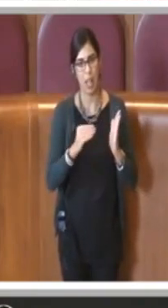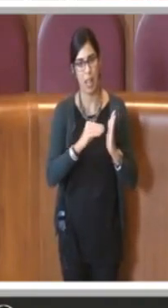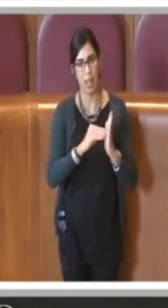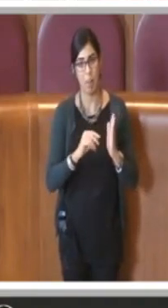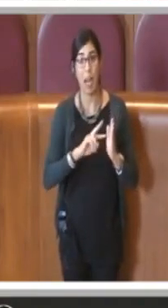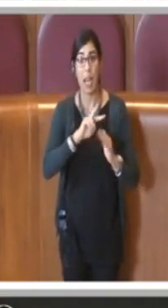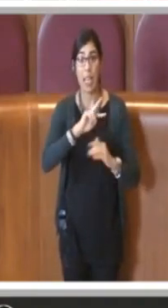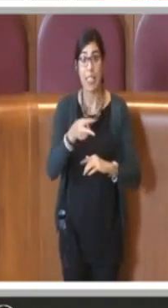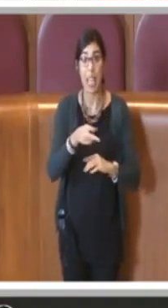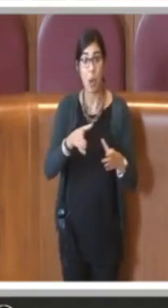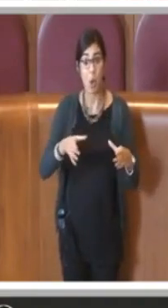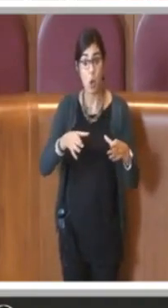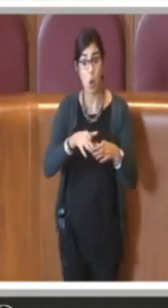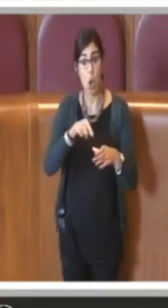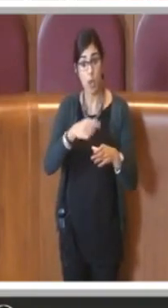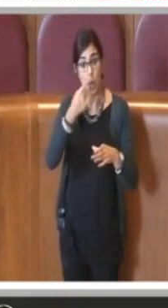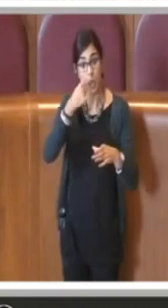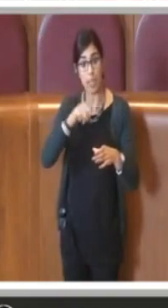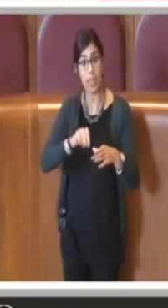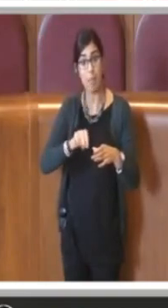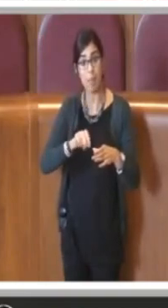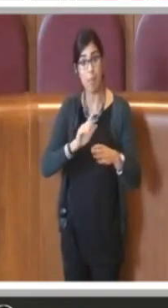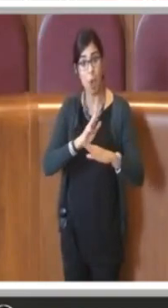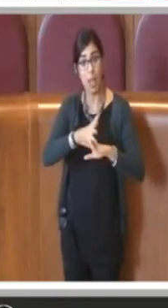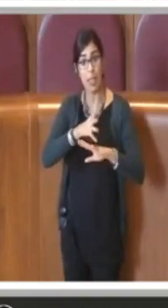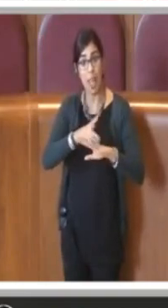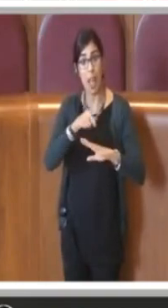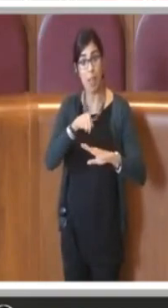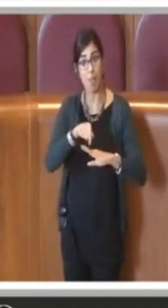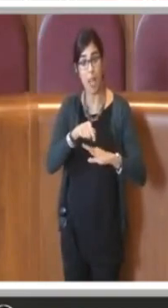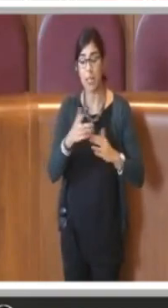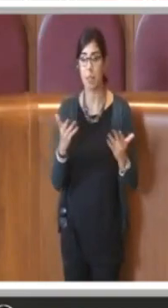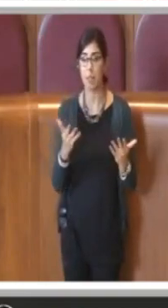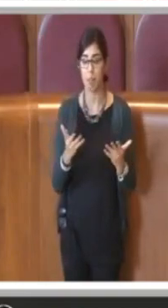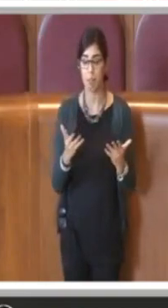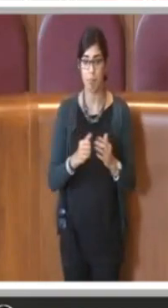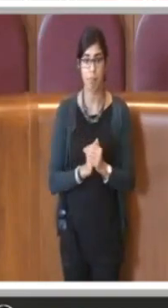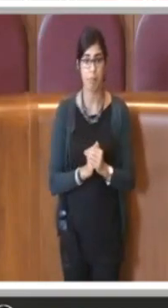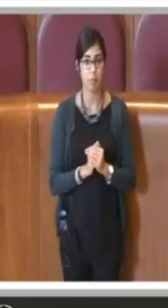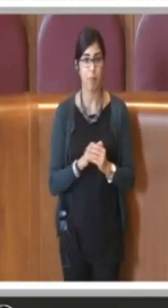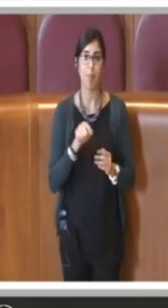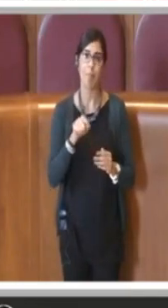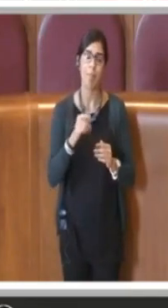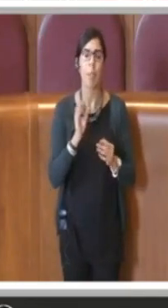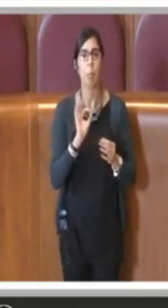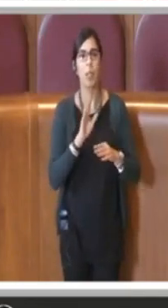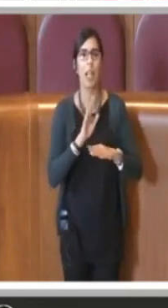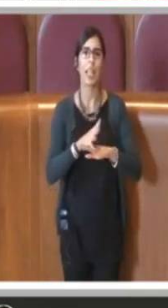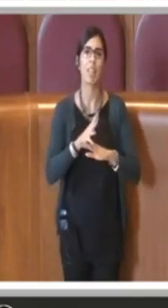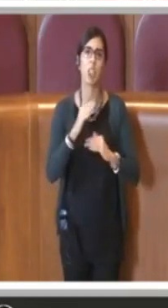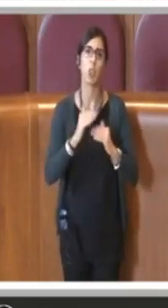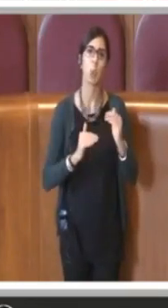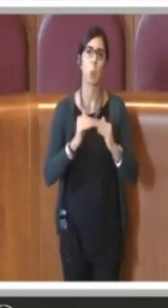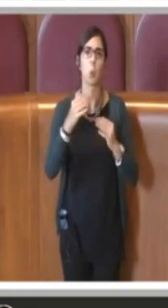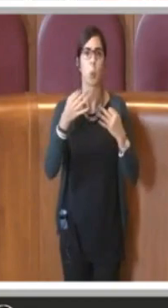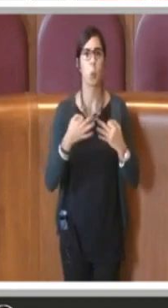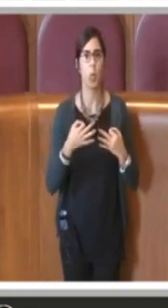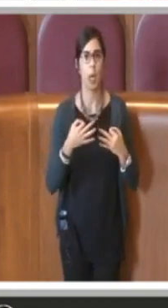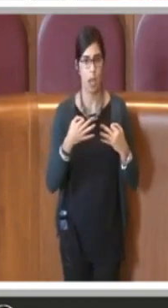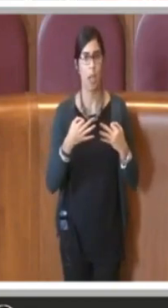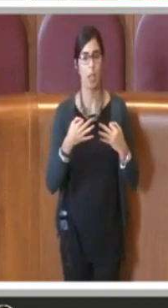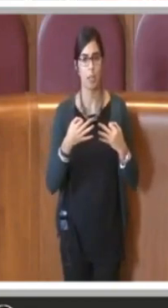La seconda tipologia di interventi riguarda invece quelli più strutturali e appunto dicevo,